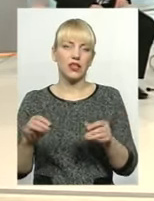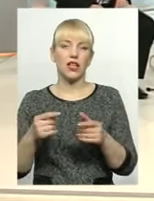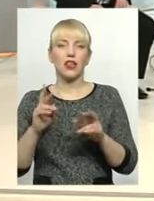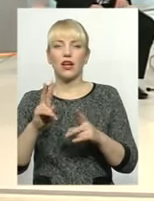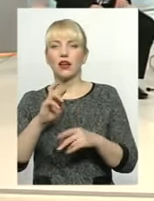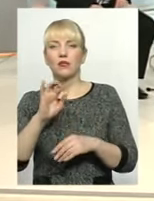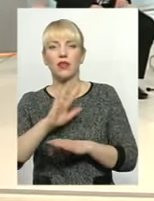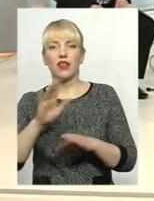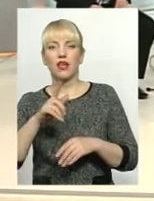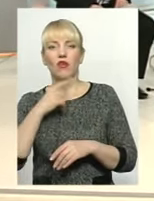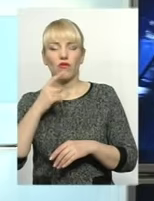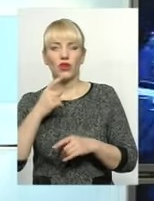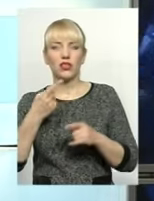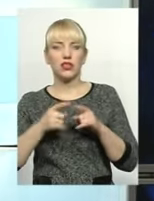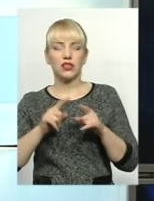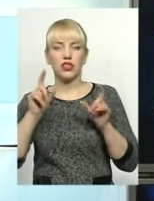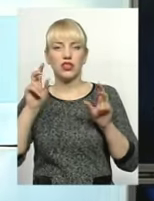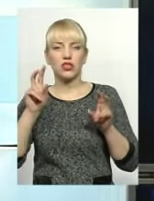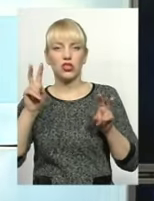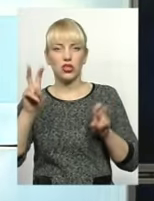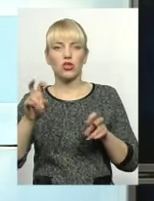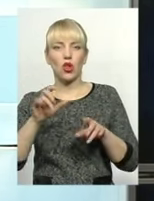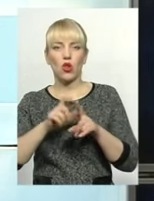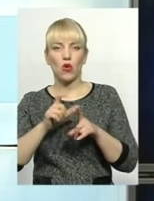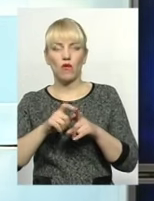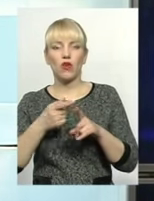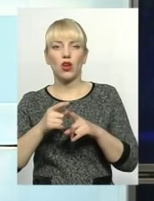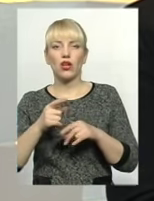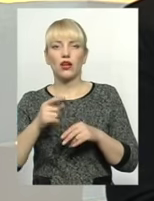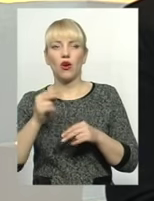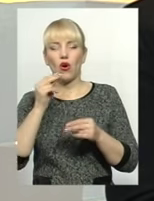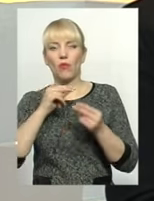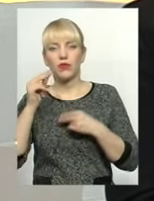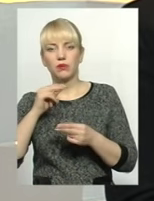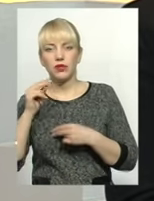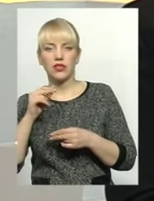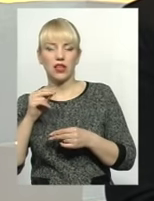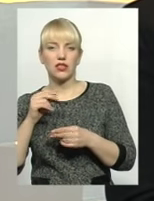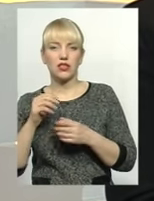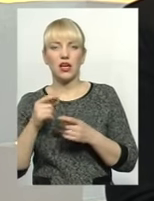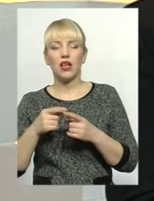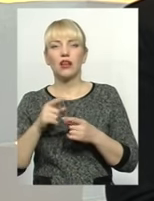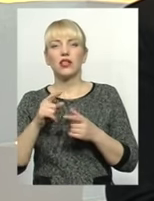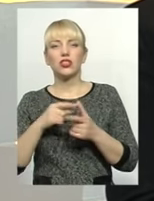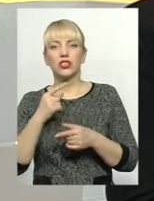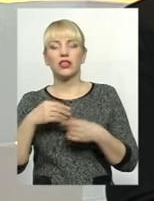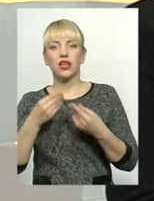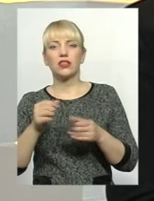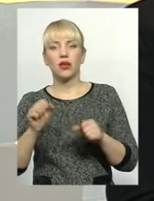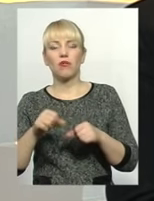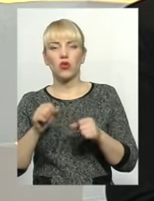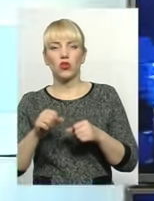укрупнення, за цим стоїть звільнення працівників. Чи дасть можливість,